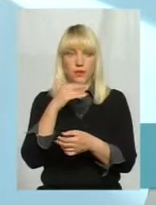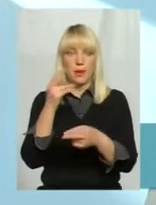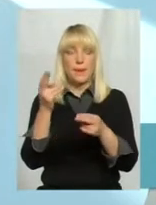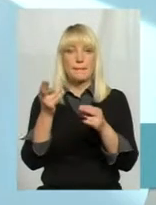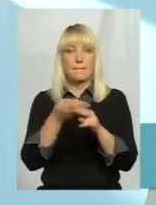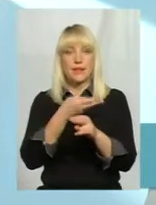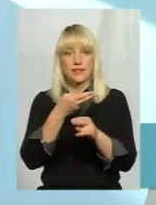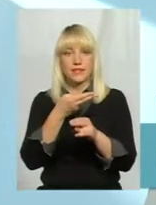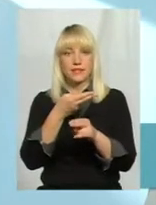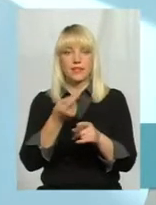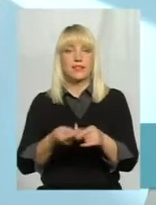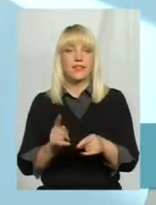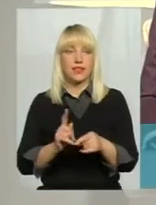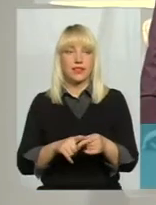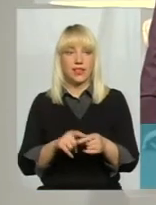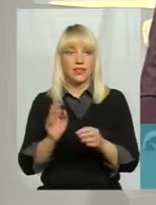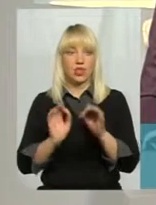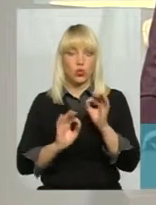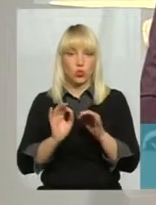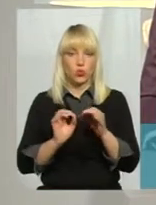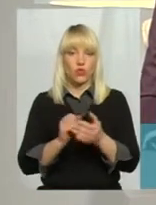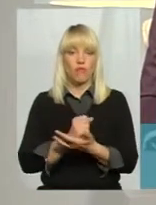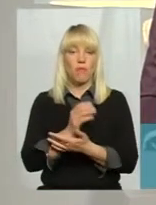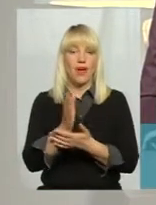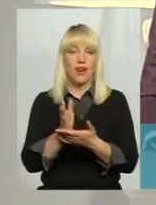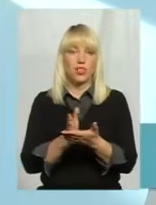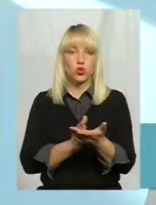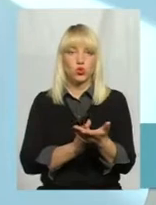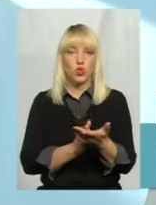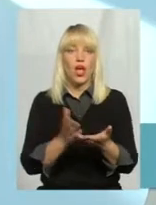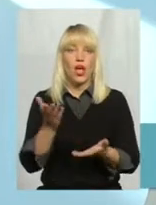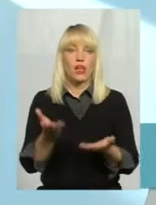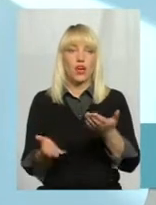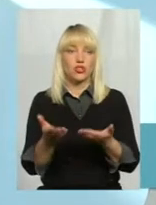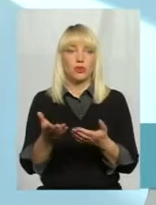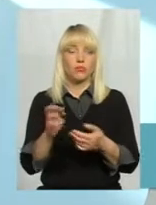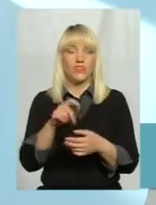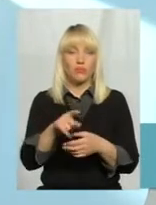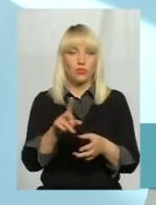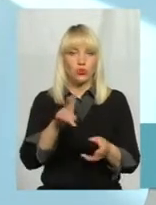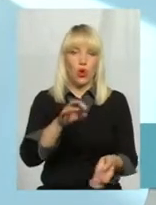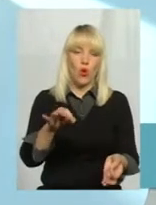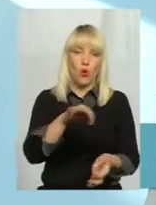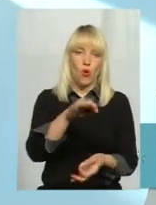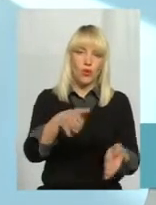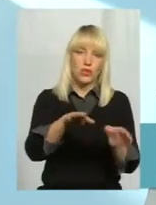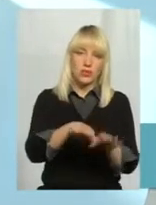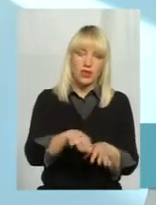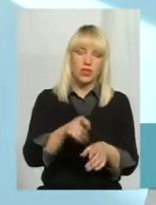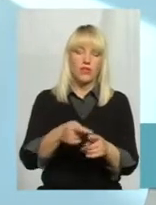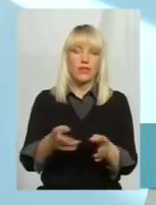цієї дози в мережу, яка, навіть якщо б там була десь якесь остаточна, вона змішується і ця